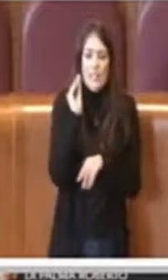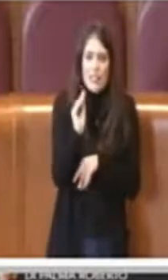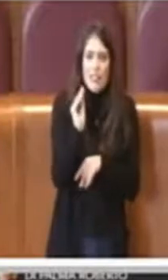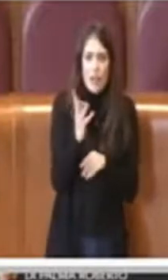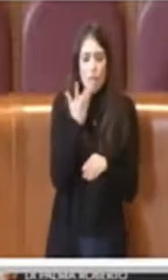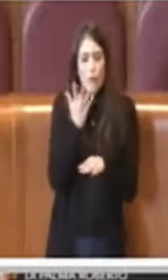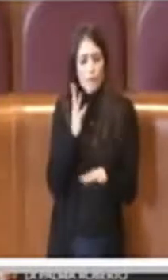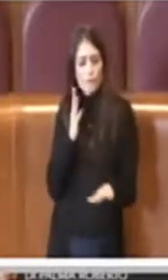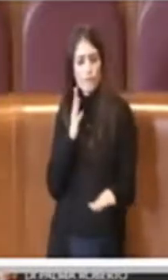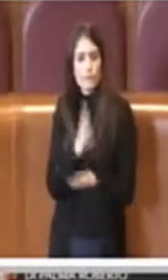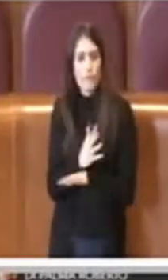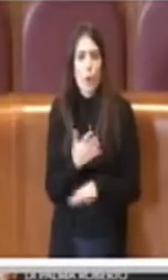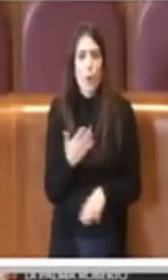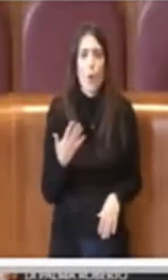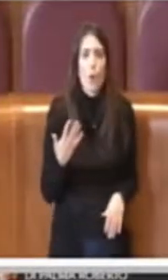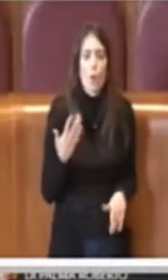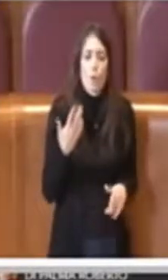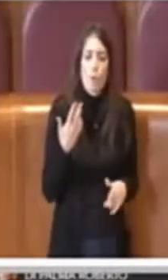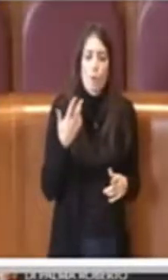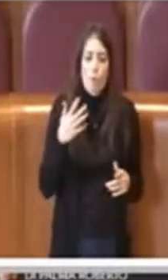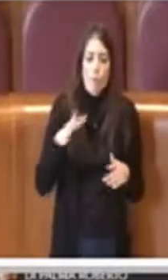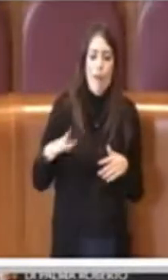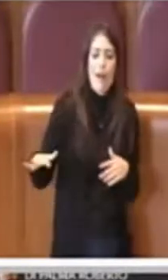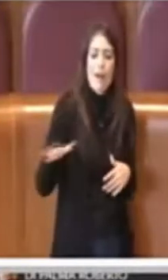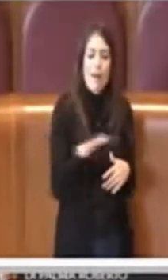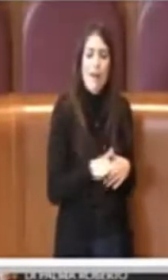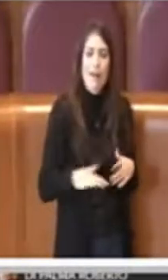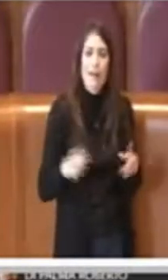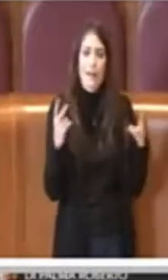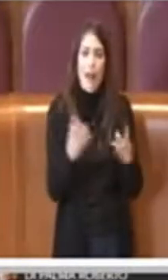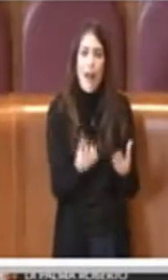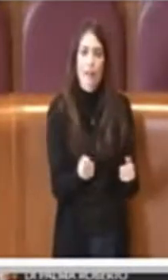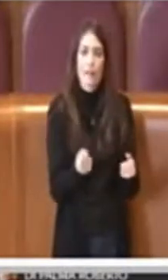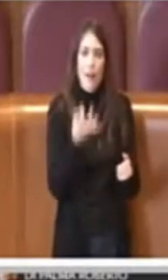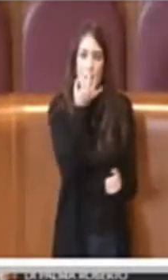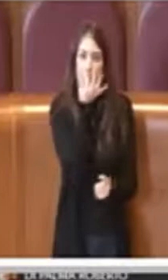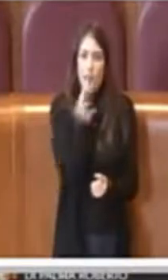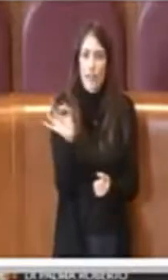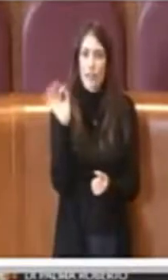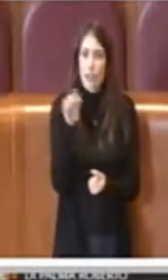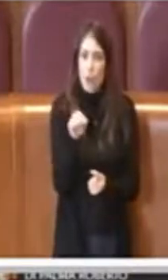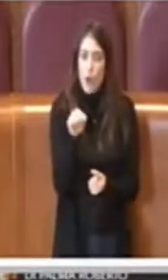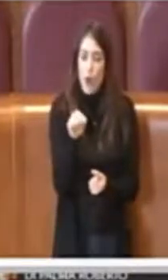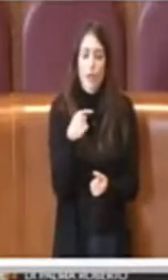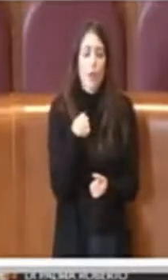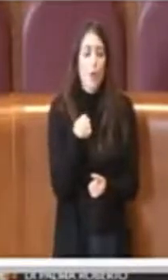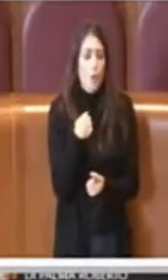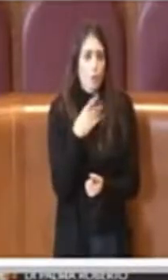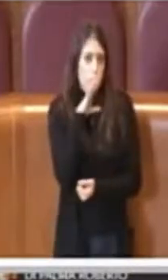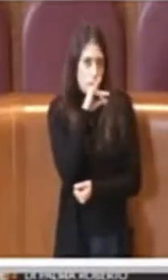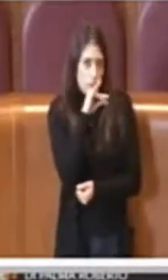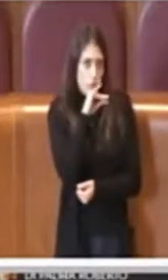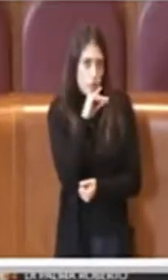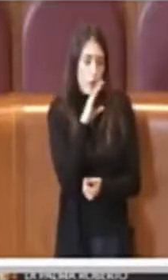intervenire nei confronti di una realtà particolare, particolare non metto in dubbio che sia